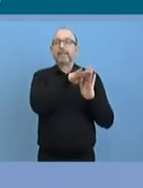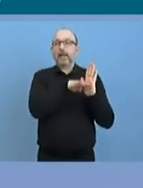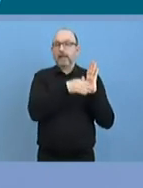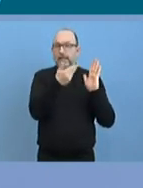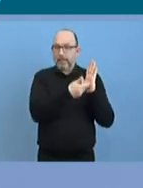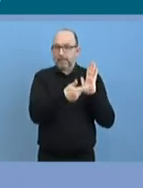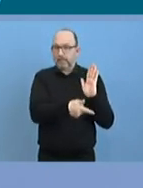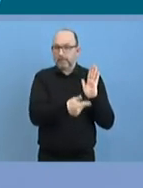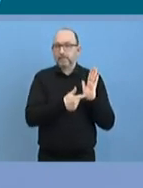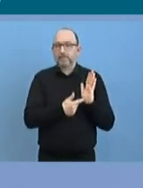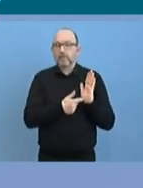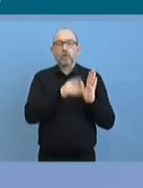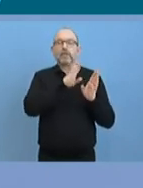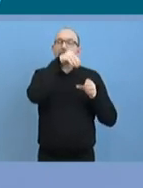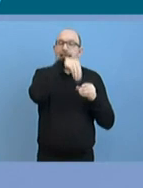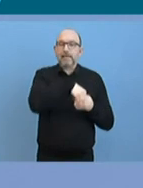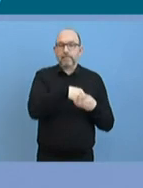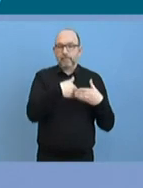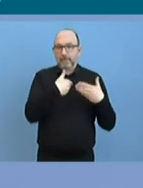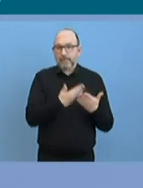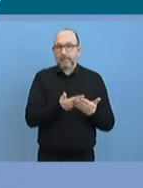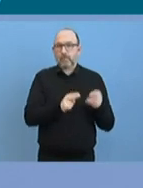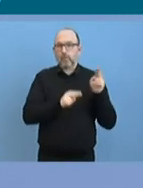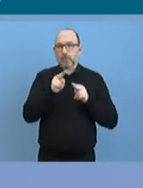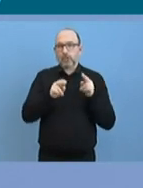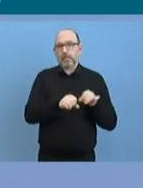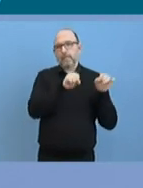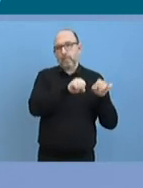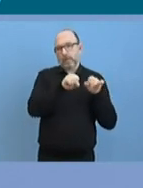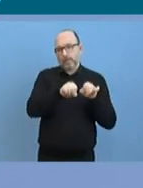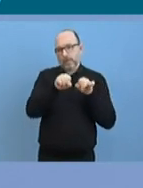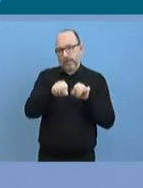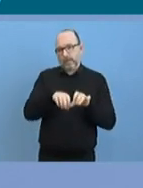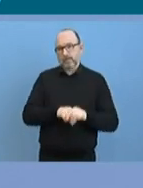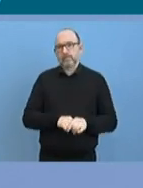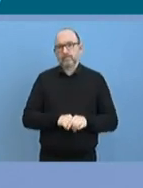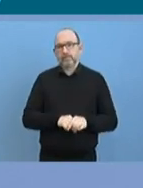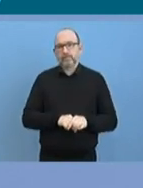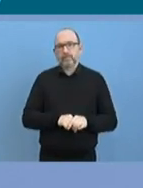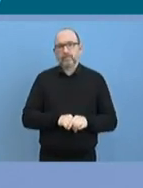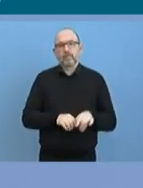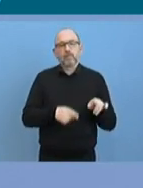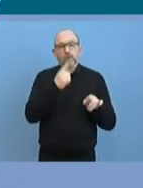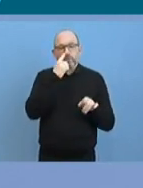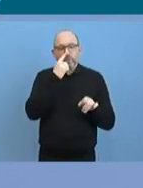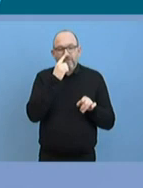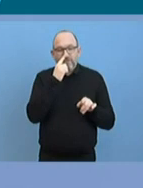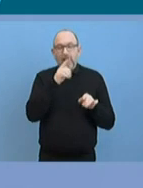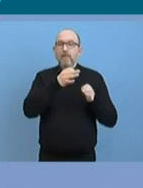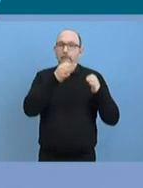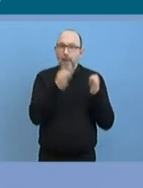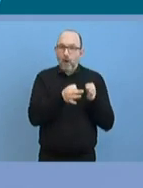verschiedene Möglichkeiten gibt. Und wenn es notwendig ist, falls erforderlich, kann man in diesem